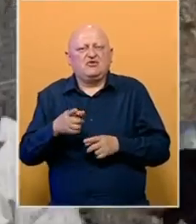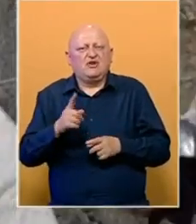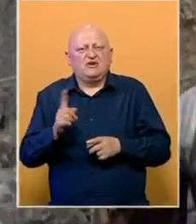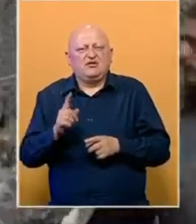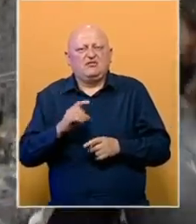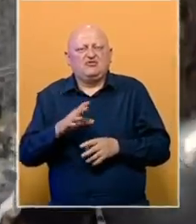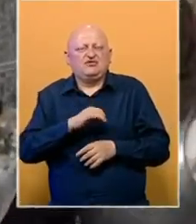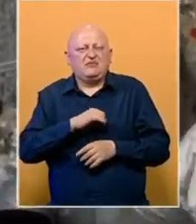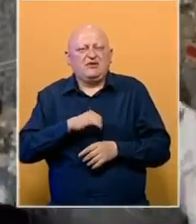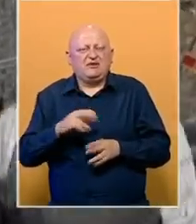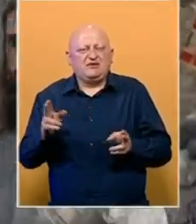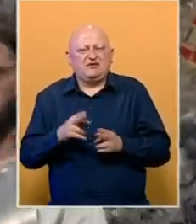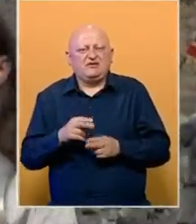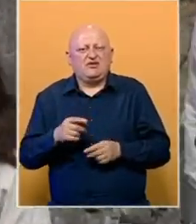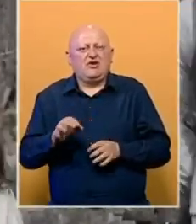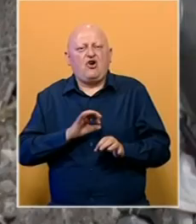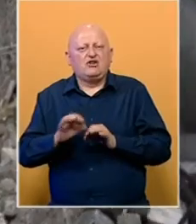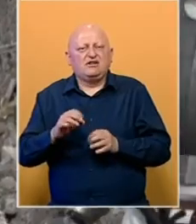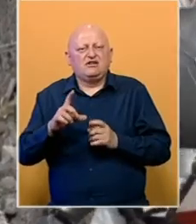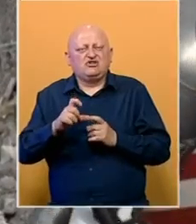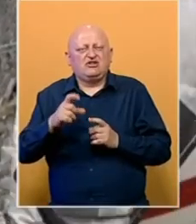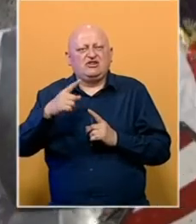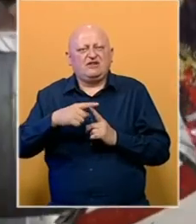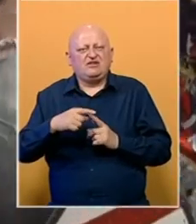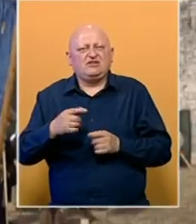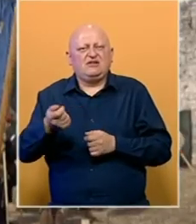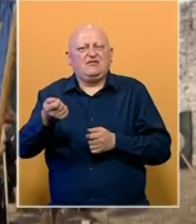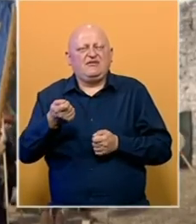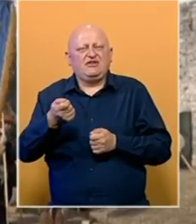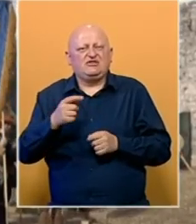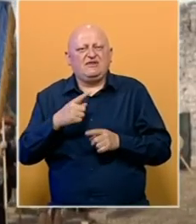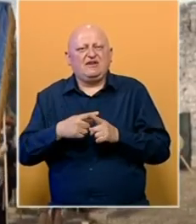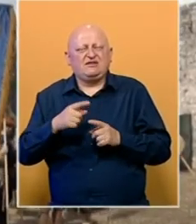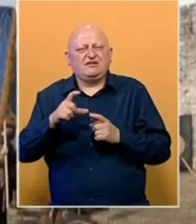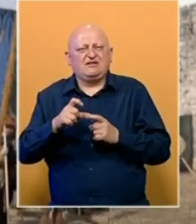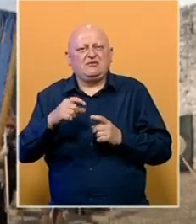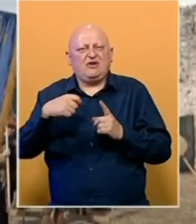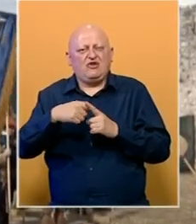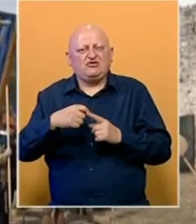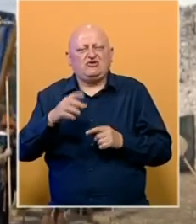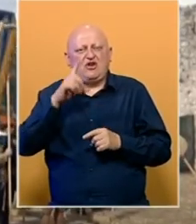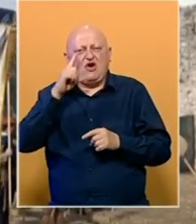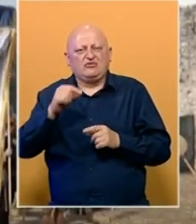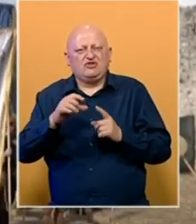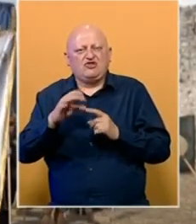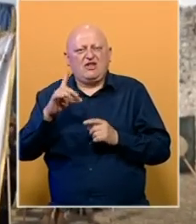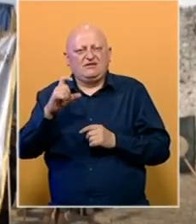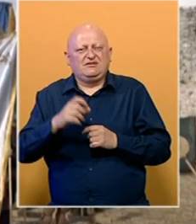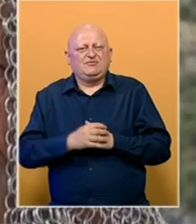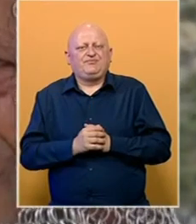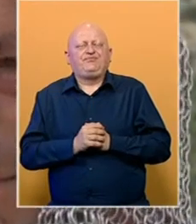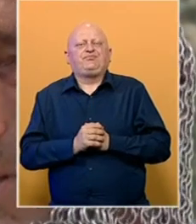zbog toga nije bilo ništa manje zanimljivo. Organizatori Stolačke Tarče su vitezovi Herceg Stjepana Kosače i opština Stolac.